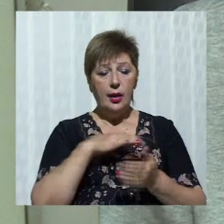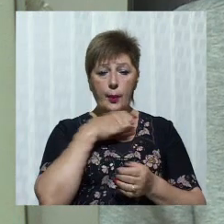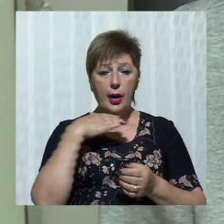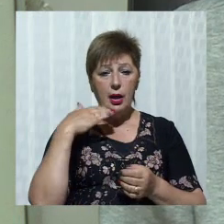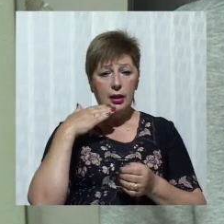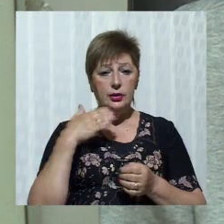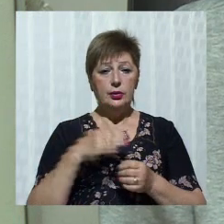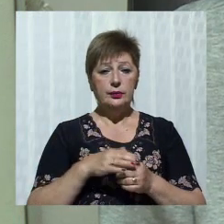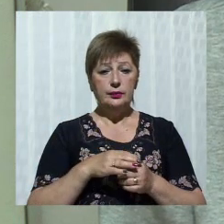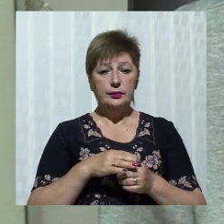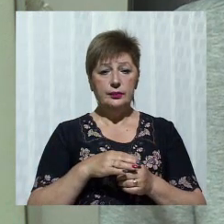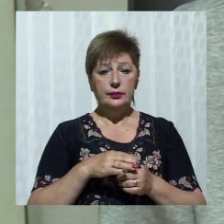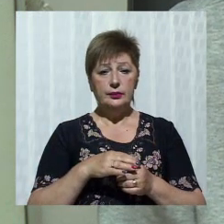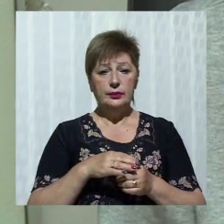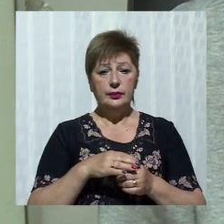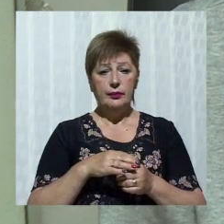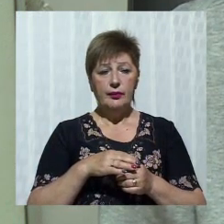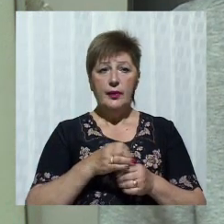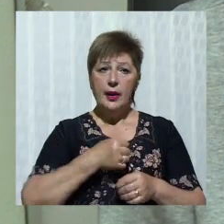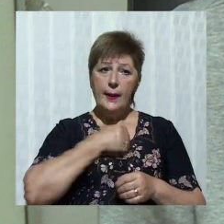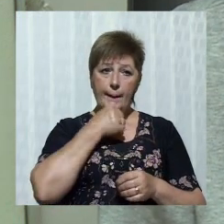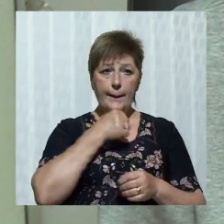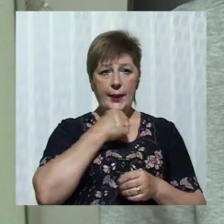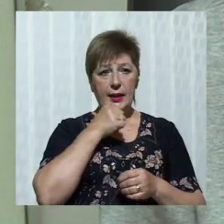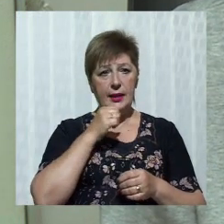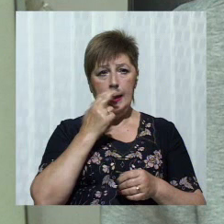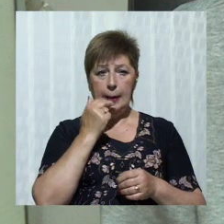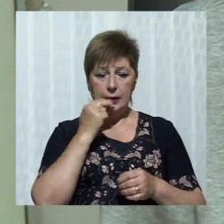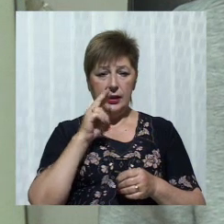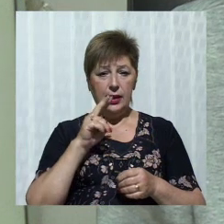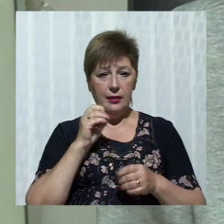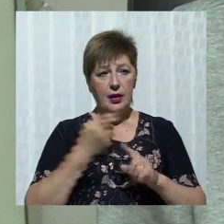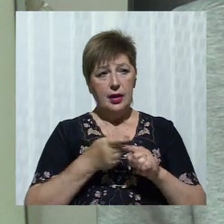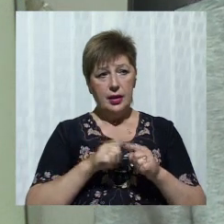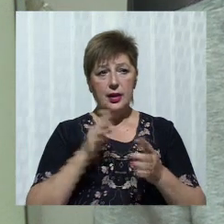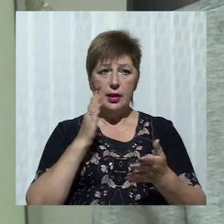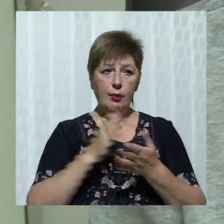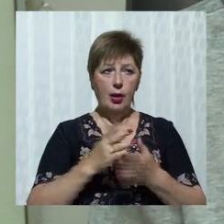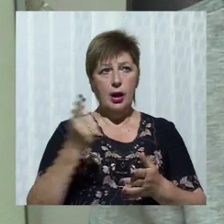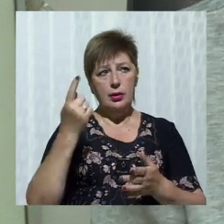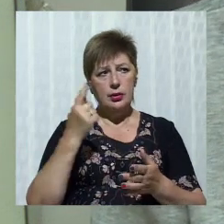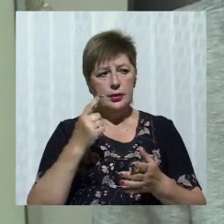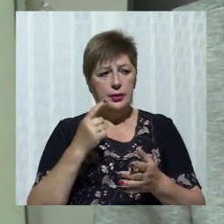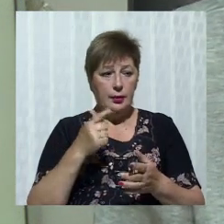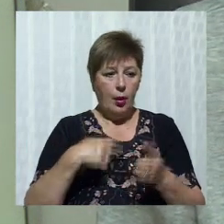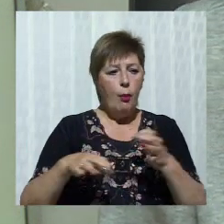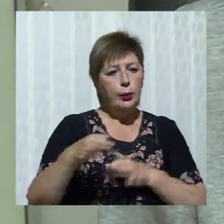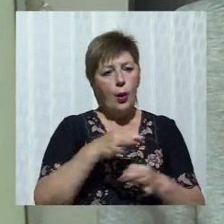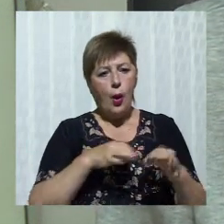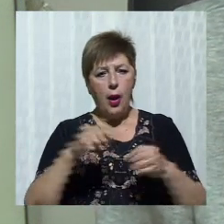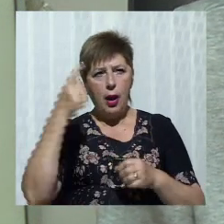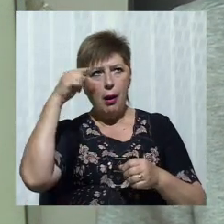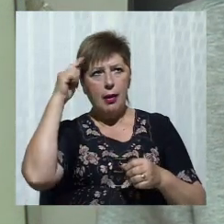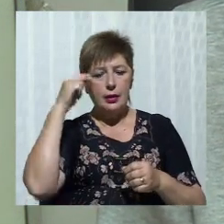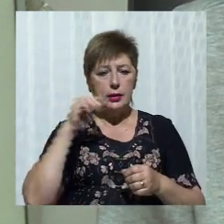підлітків, які мають якісь проєкти, скейт-парк, можливо, щось їм